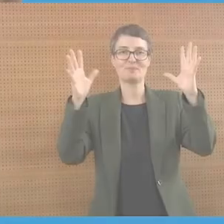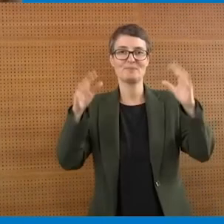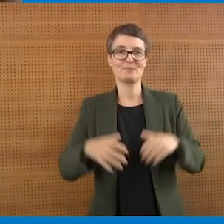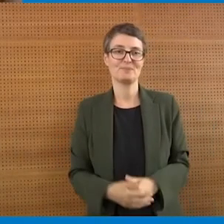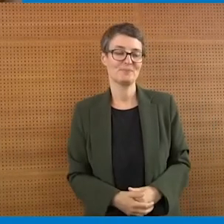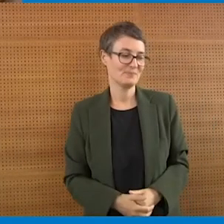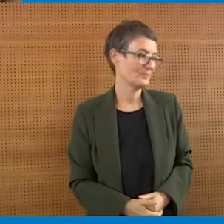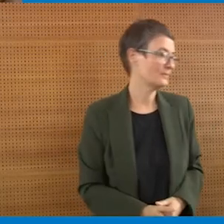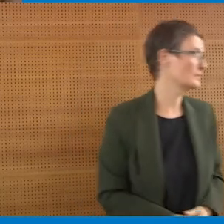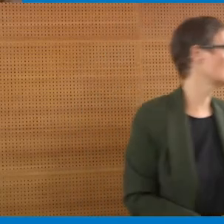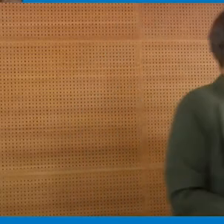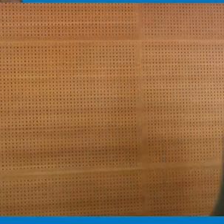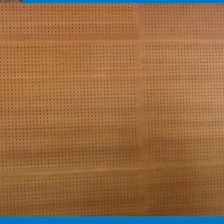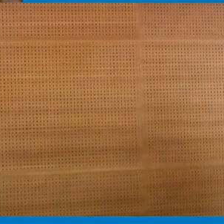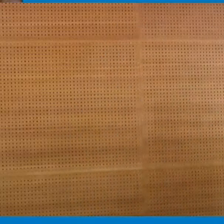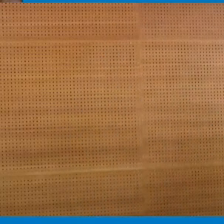Tiziano,